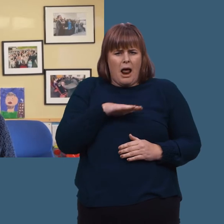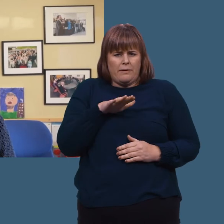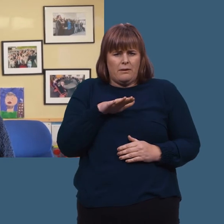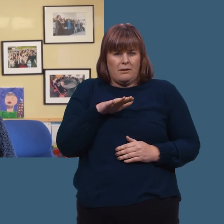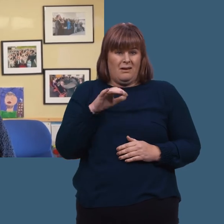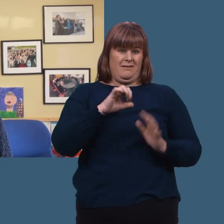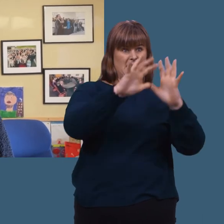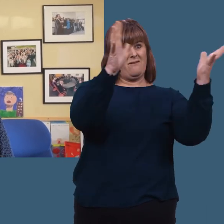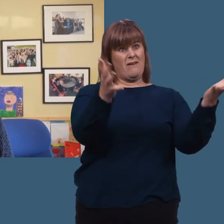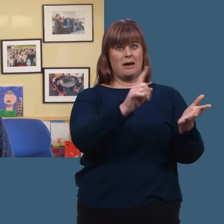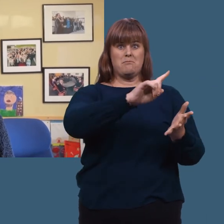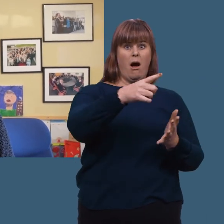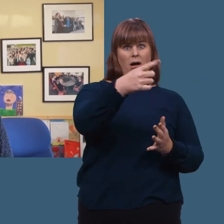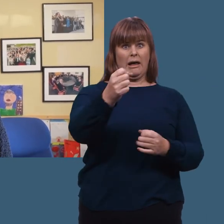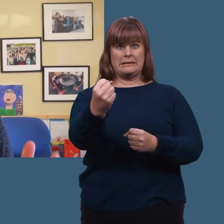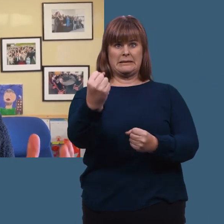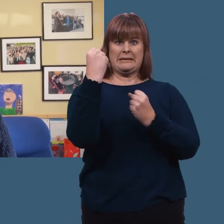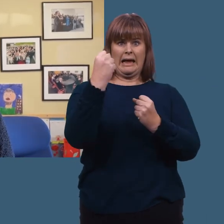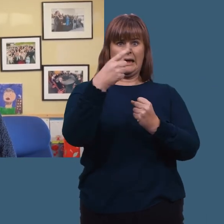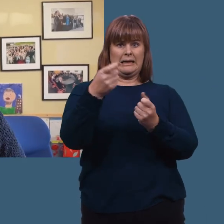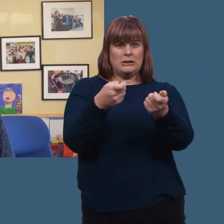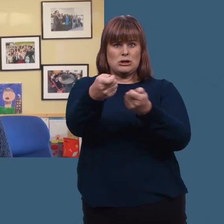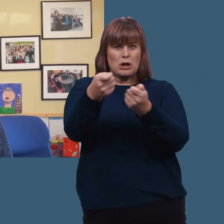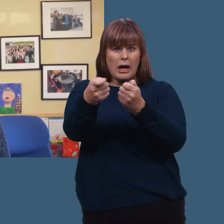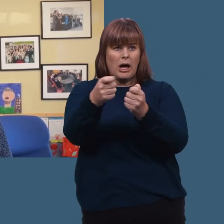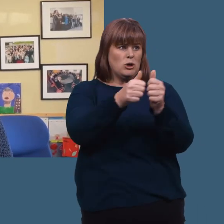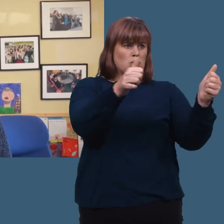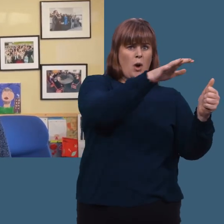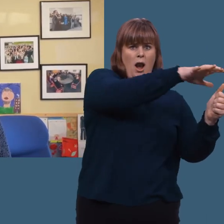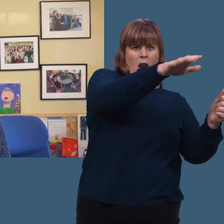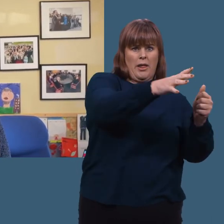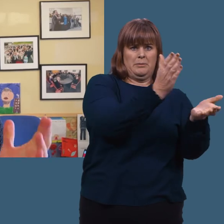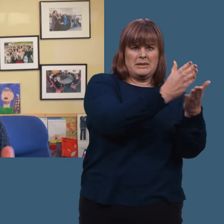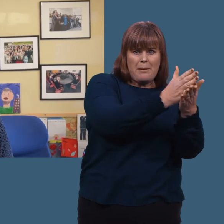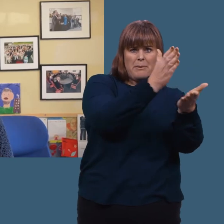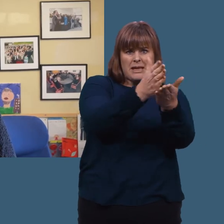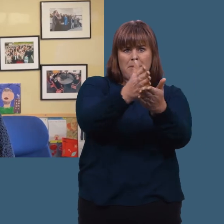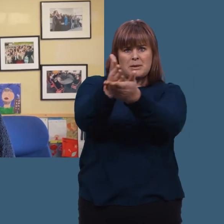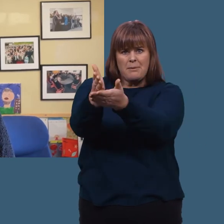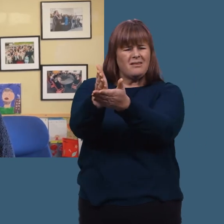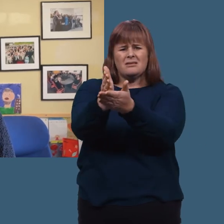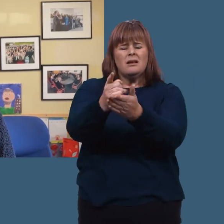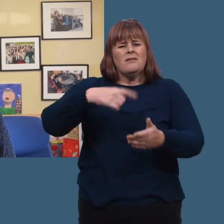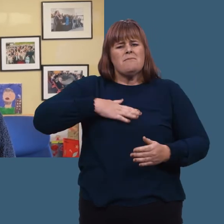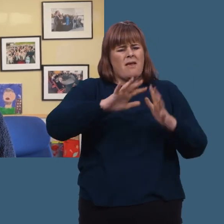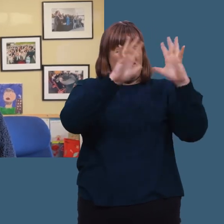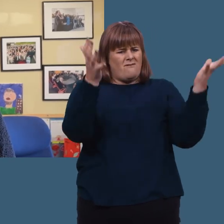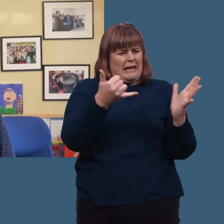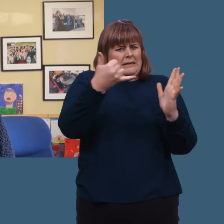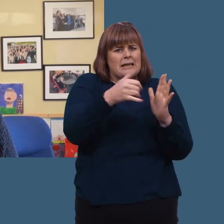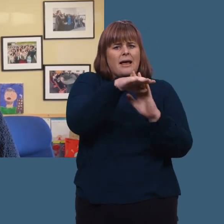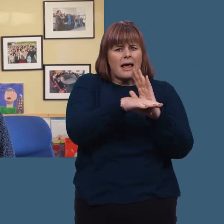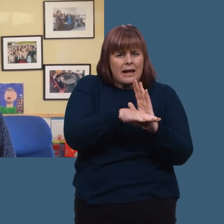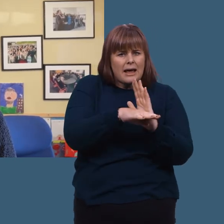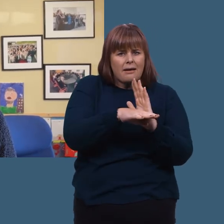det bare er den sterkeste sin rett som rår, hvor de store landene kan gjøre som de vil. Vi vil ha en verden hvor det finnes regler,